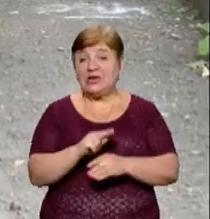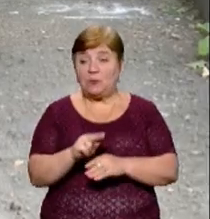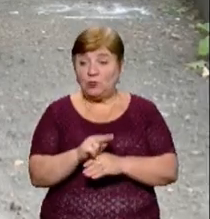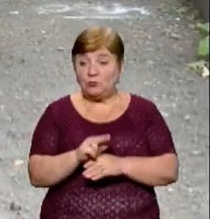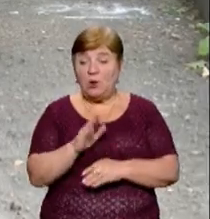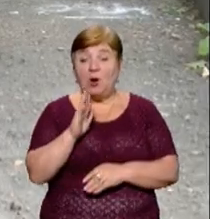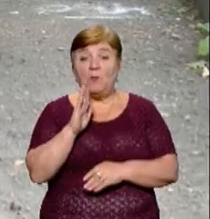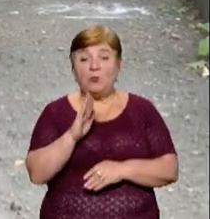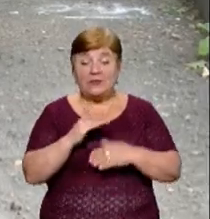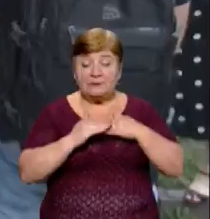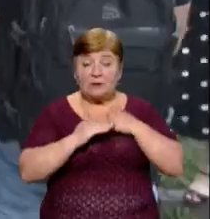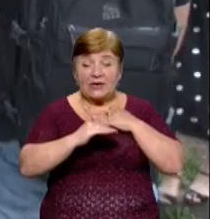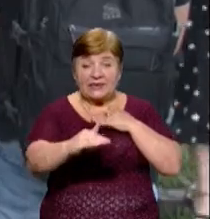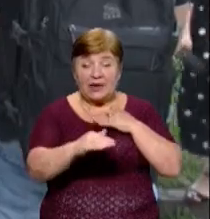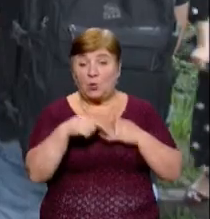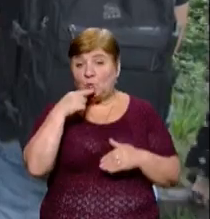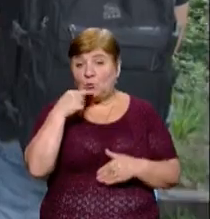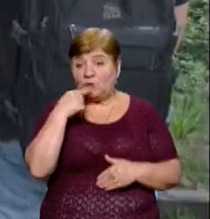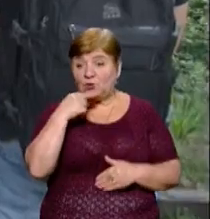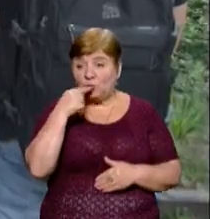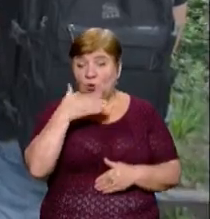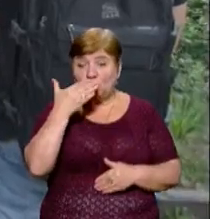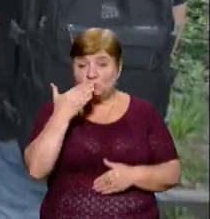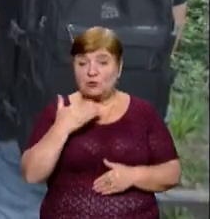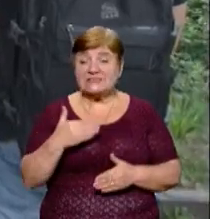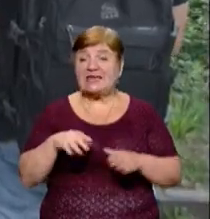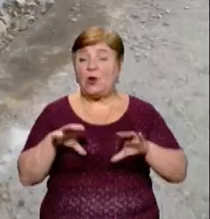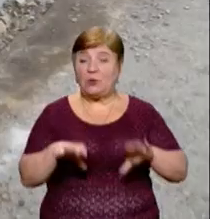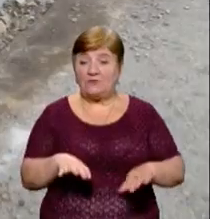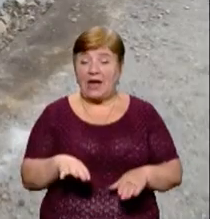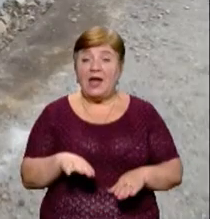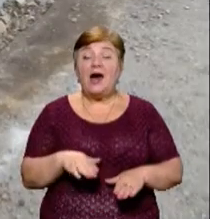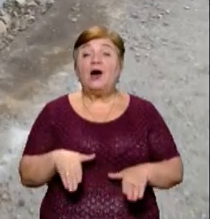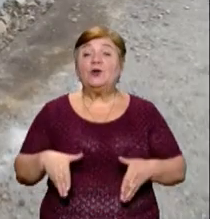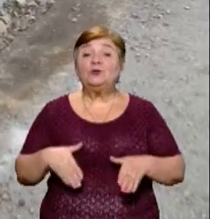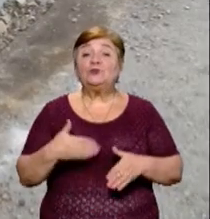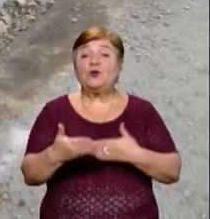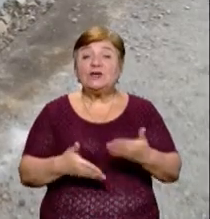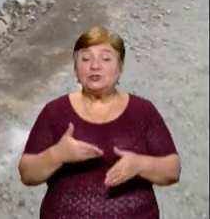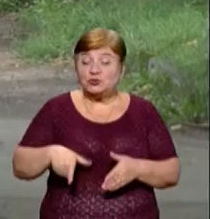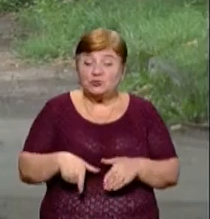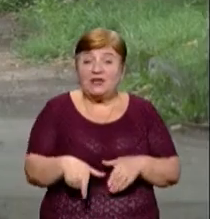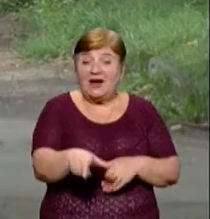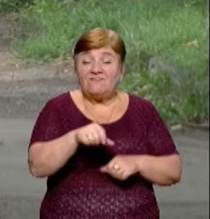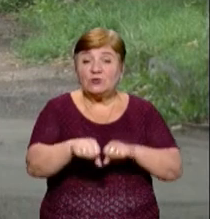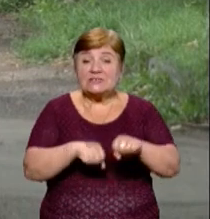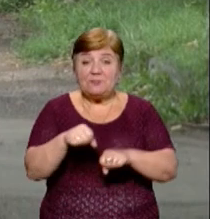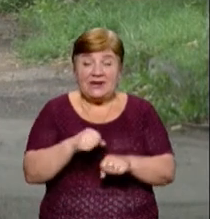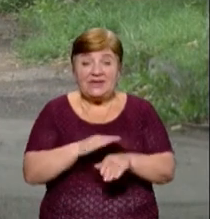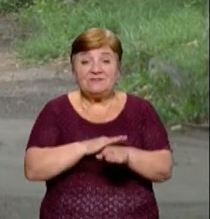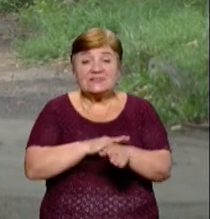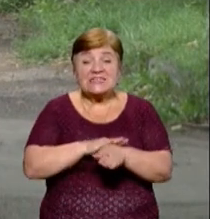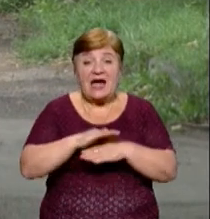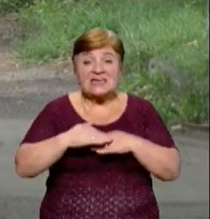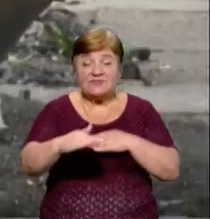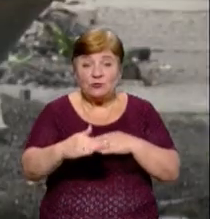виступатиме з-під покриття, каже Ужгородський міський голова Богдан Андріїв. Доріжку для велосипедів заасфальтують, а пішохідну частину викладуть